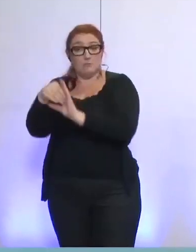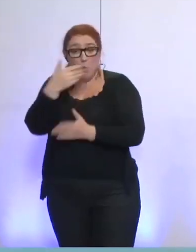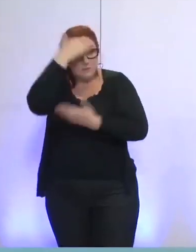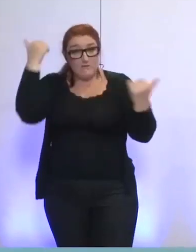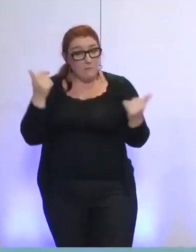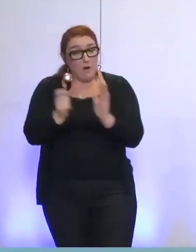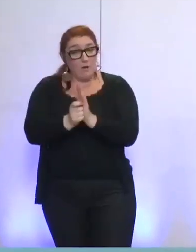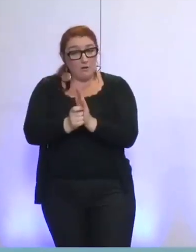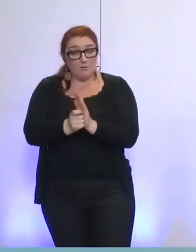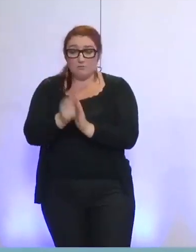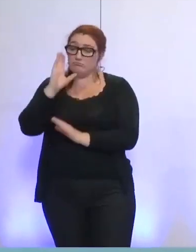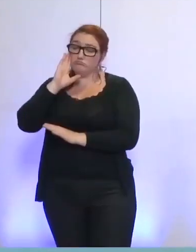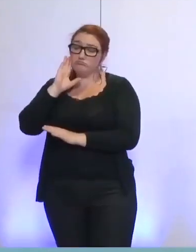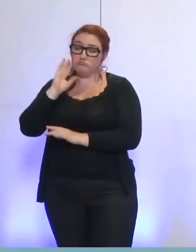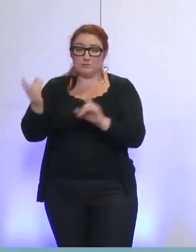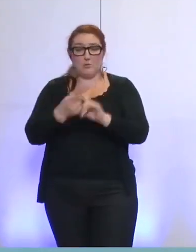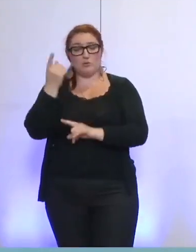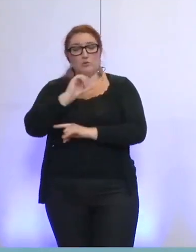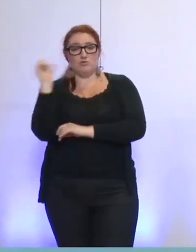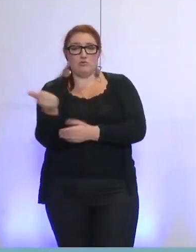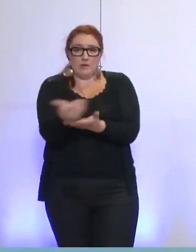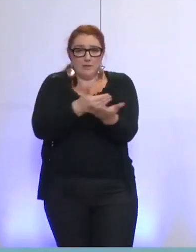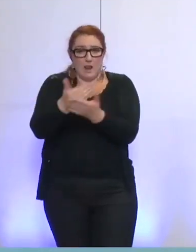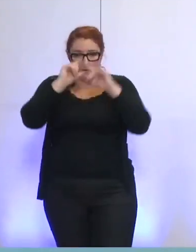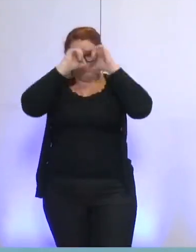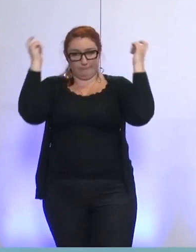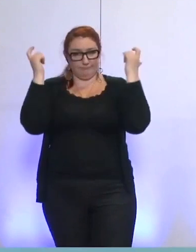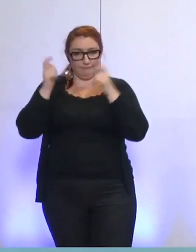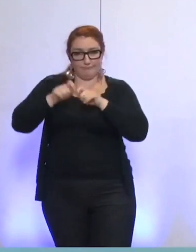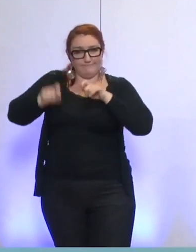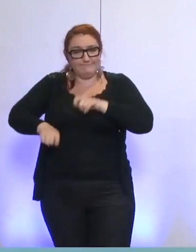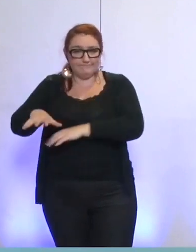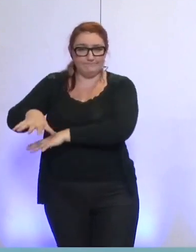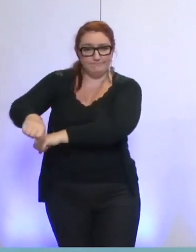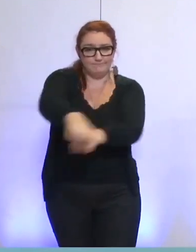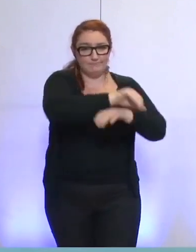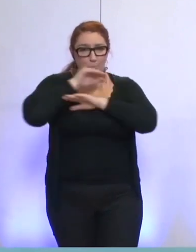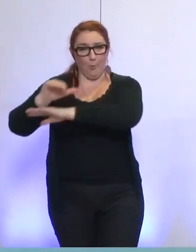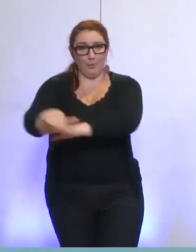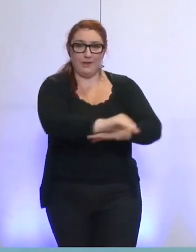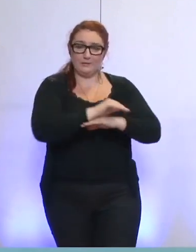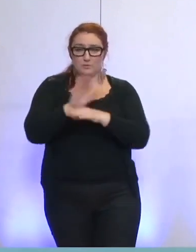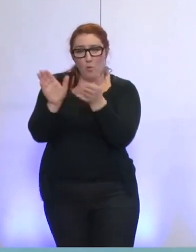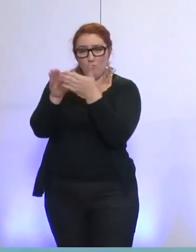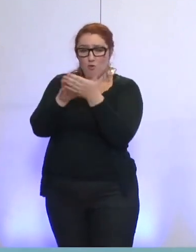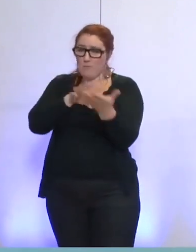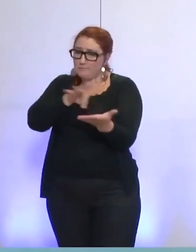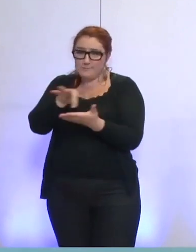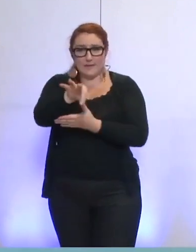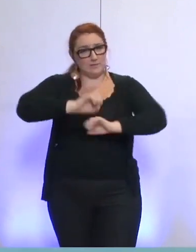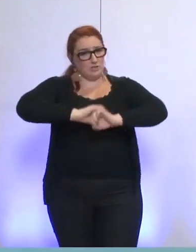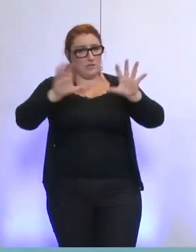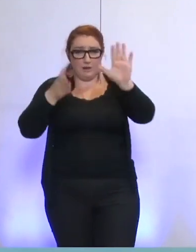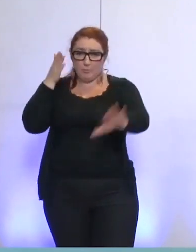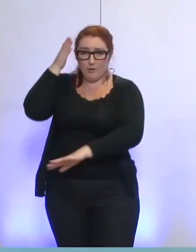maintien de l'emploi statutaire pour tous les salariés de GEG. Nous vous demandons des explications claires sur les choix stratégiques pour GEG et sur son avenir,